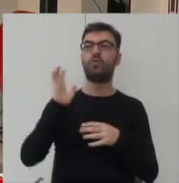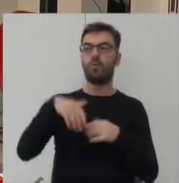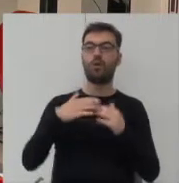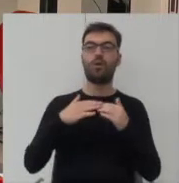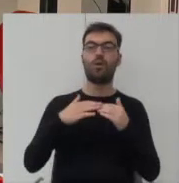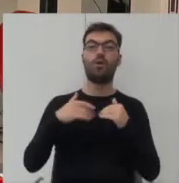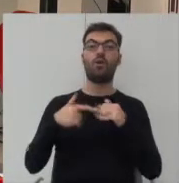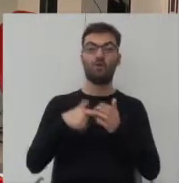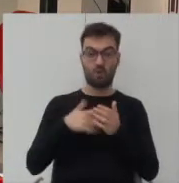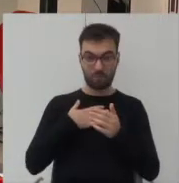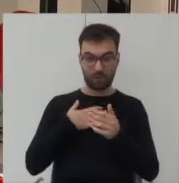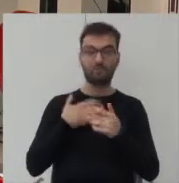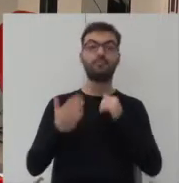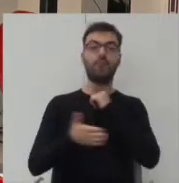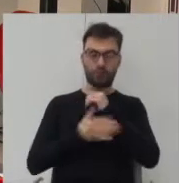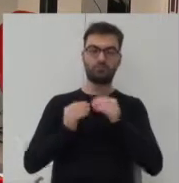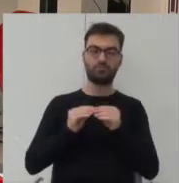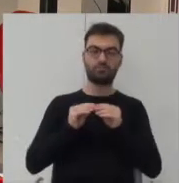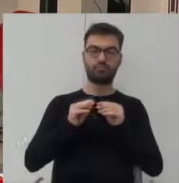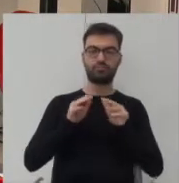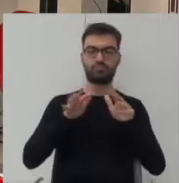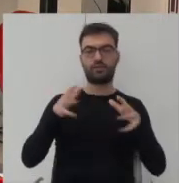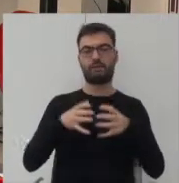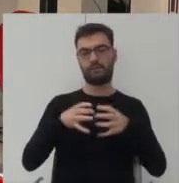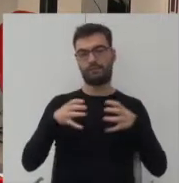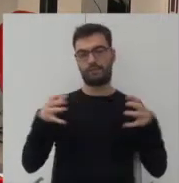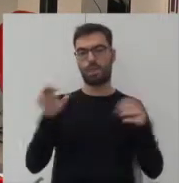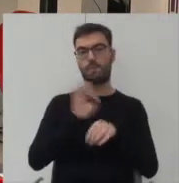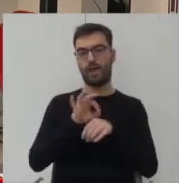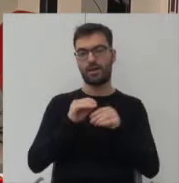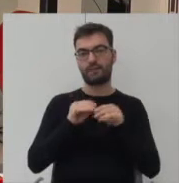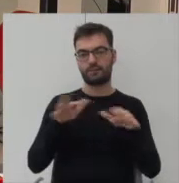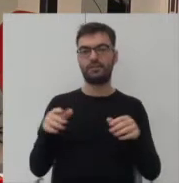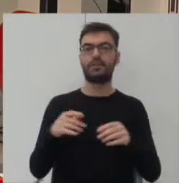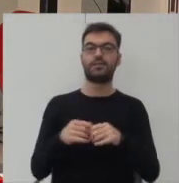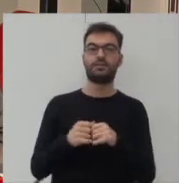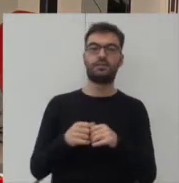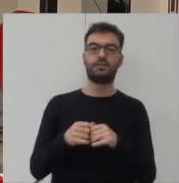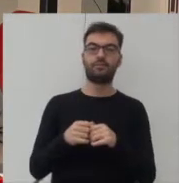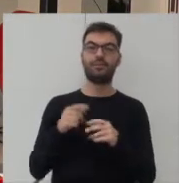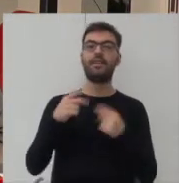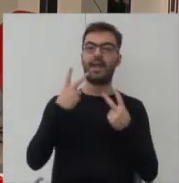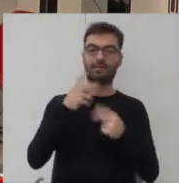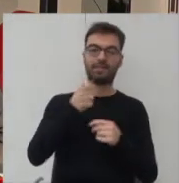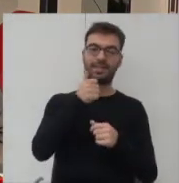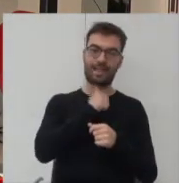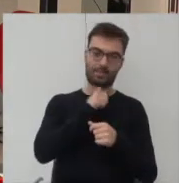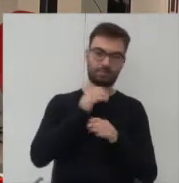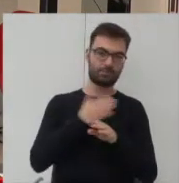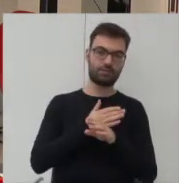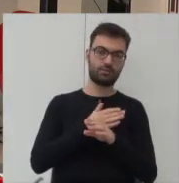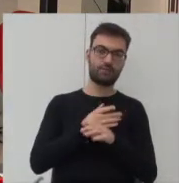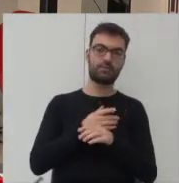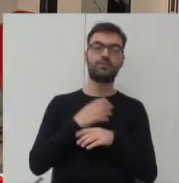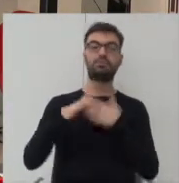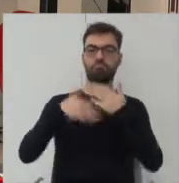tej podstawie rozwijają się kolejne projekty, które być może nie są tak progresywne jak ten test, ale idą dalej.